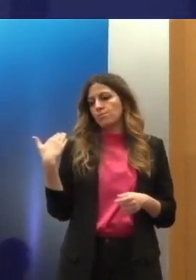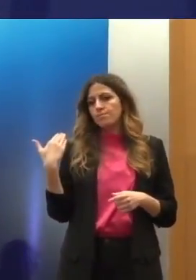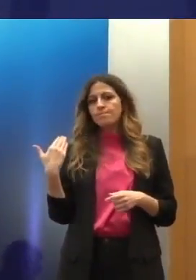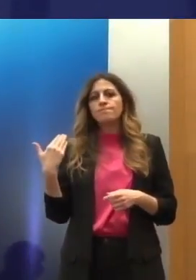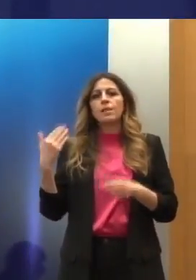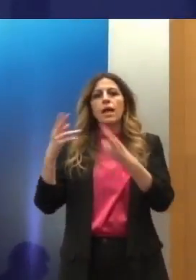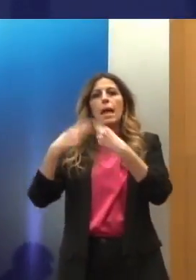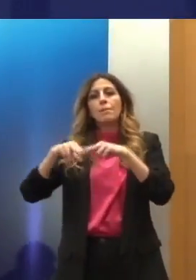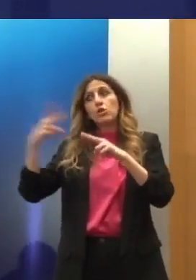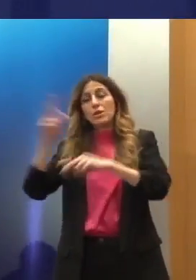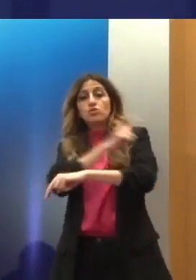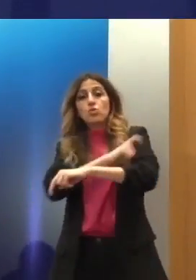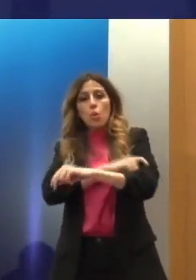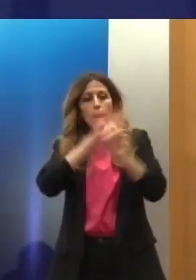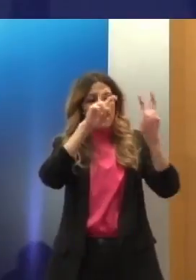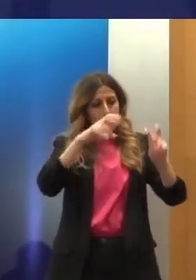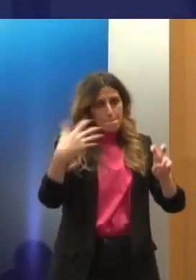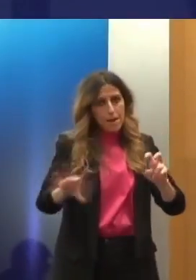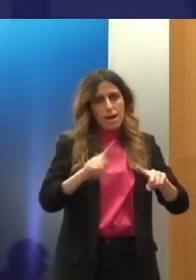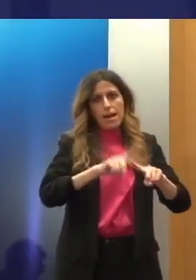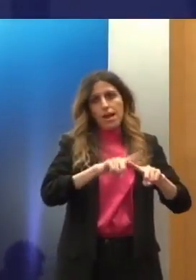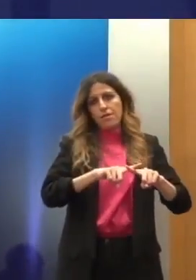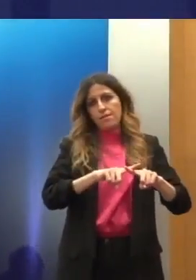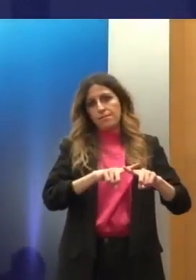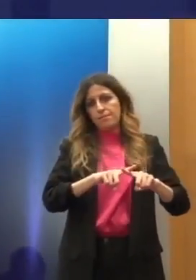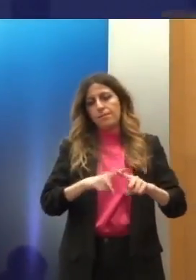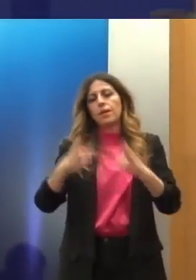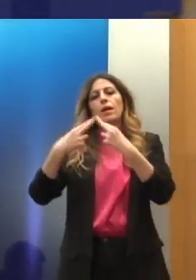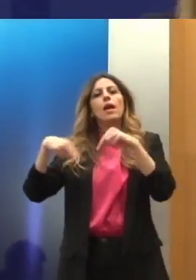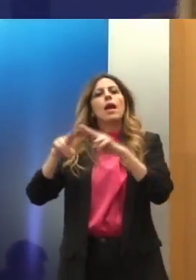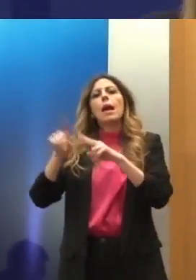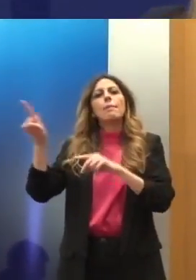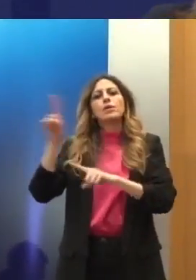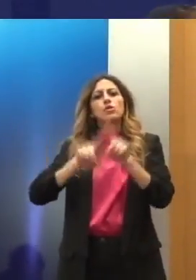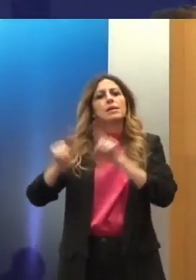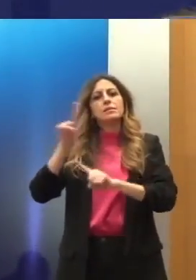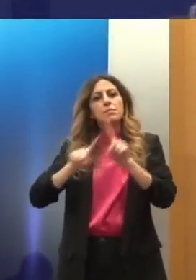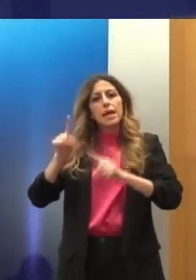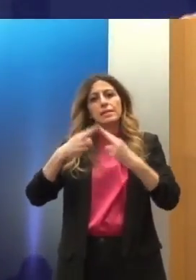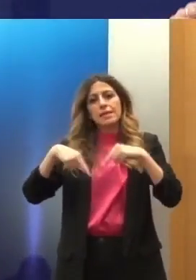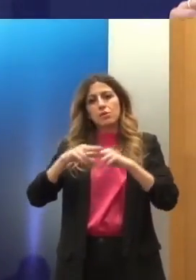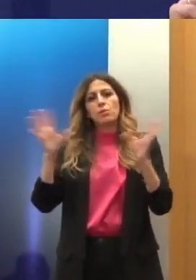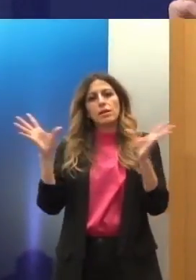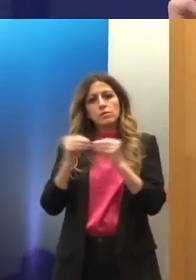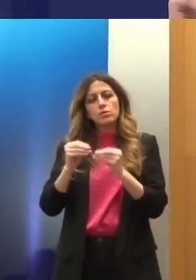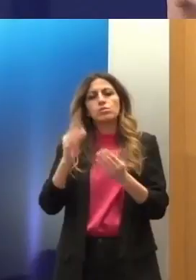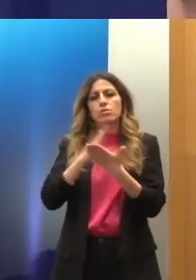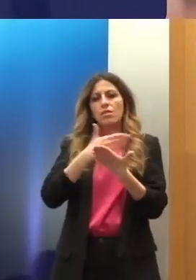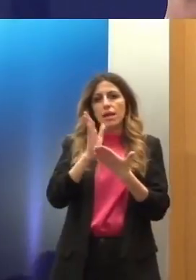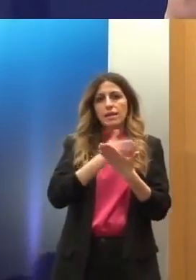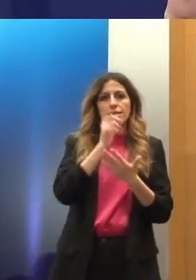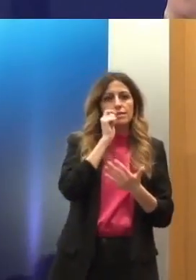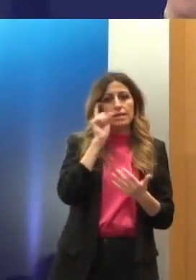επιτροπές του ΟΗΕ. Είναι οι επιτροπές των φιλετικών διακρίσεων,